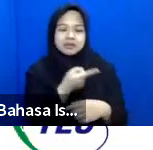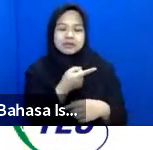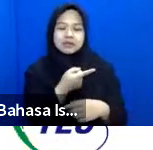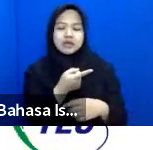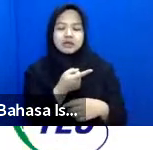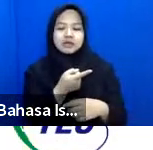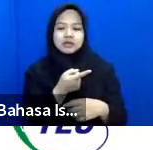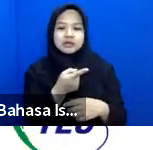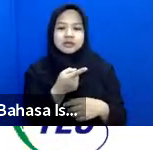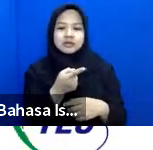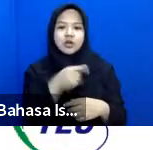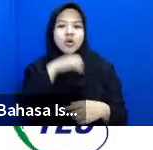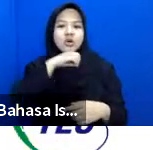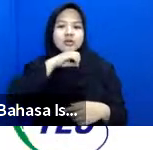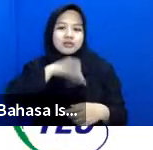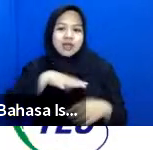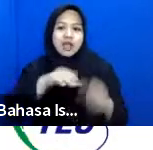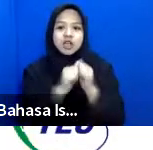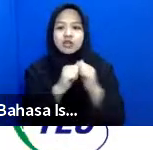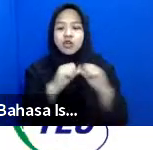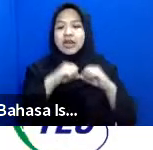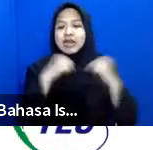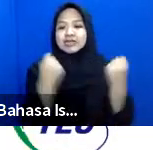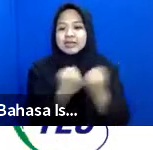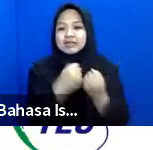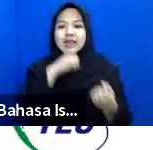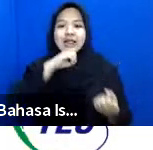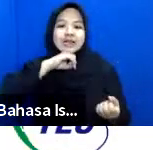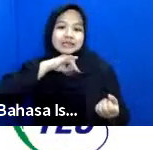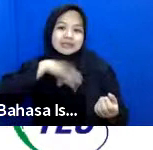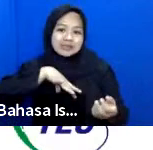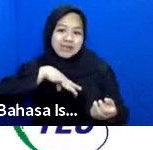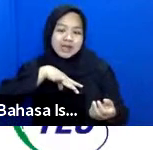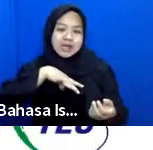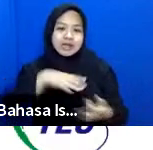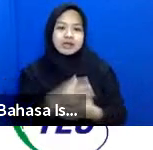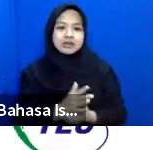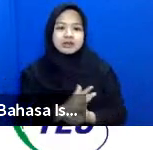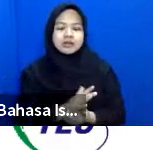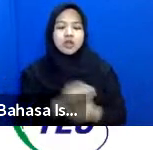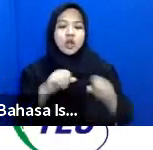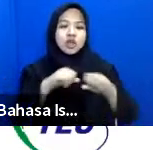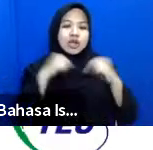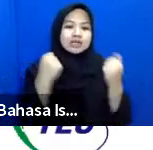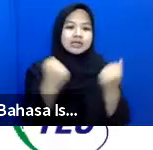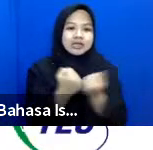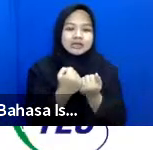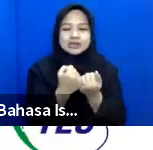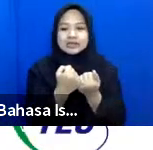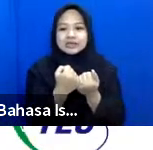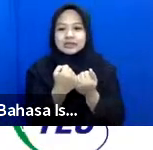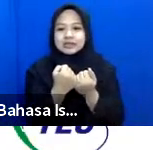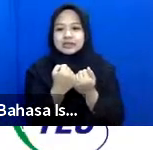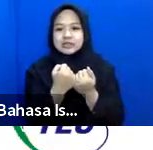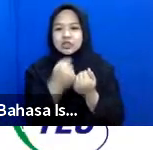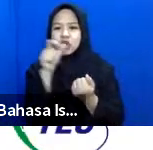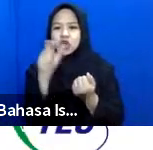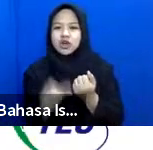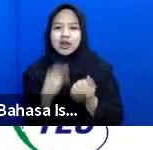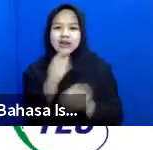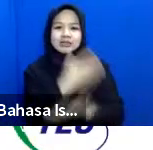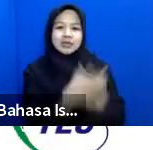older people association atau organisasi lansia kemudian organisasi orang dengan